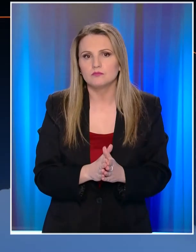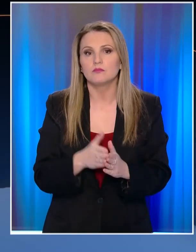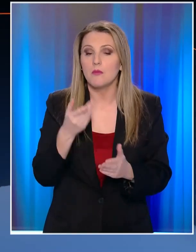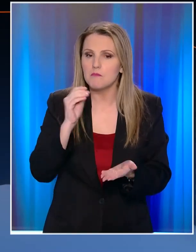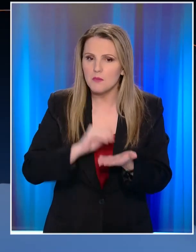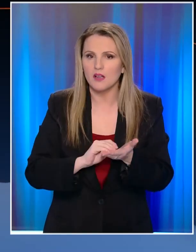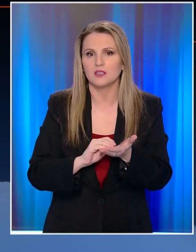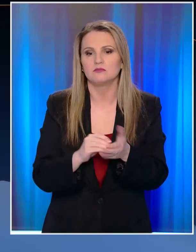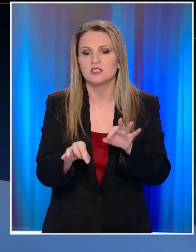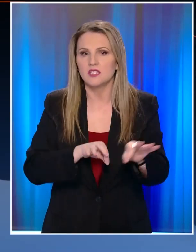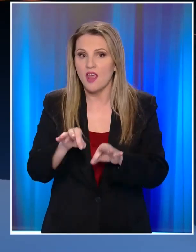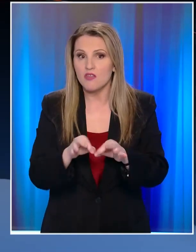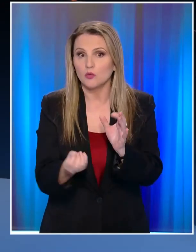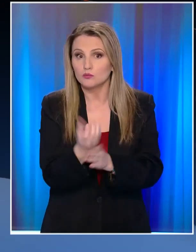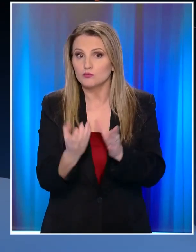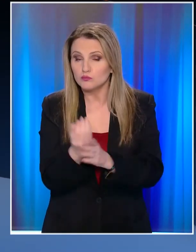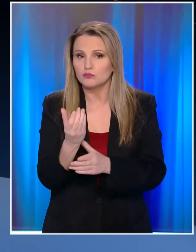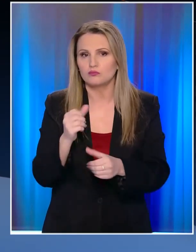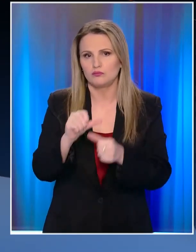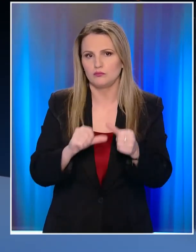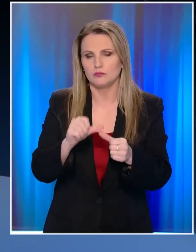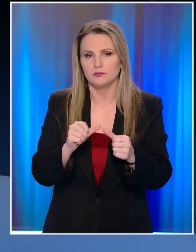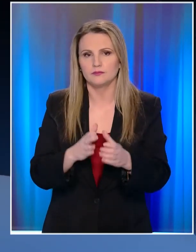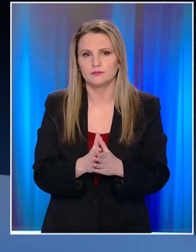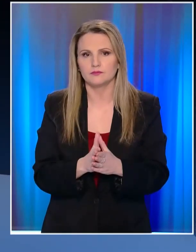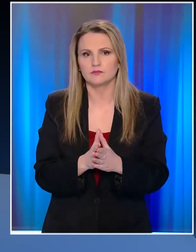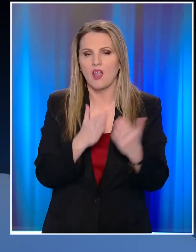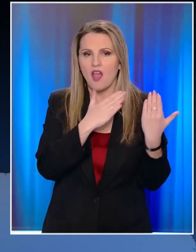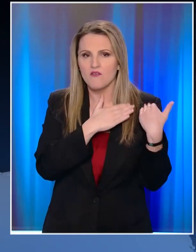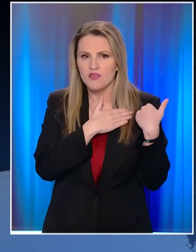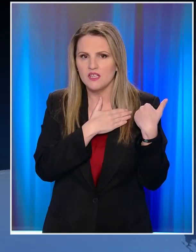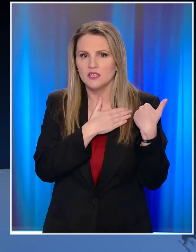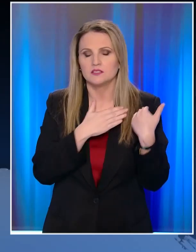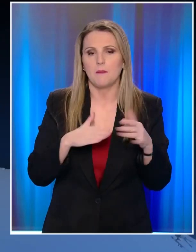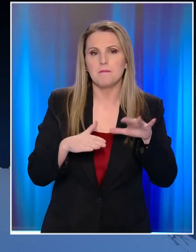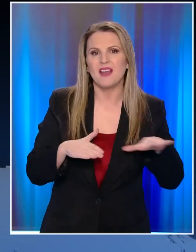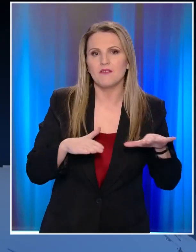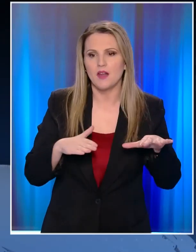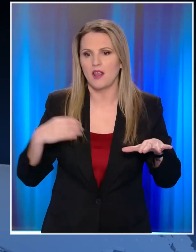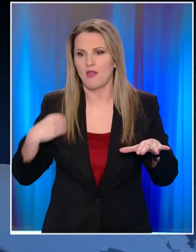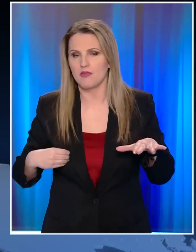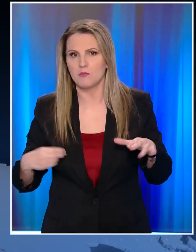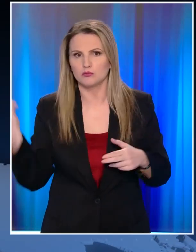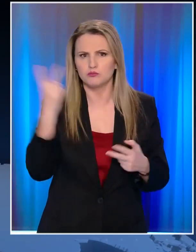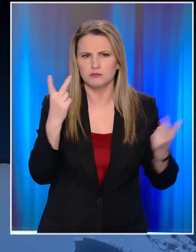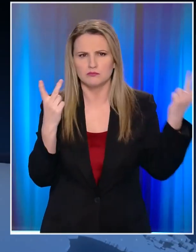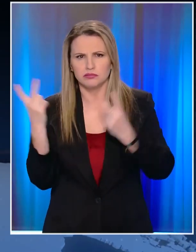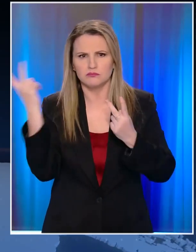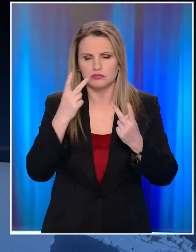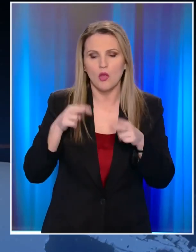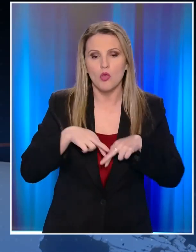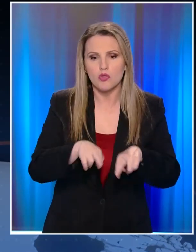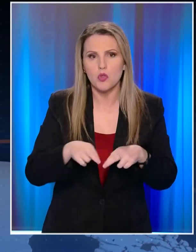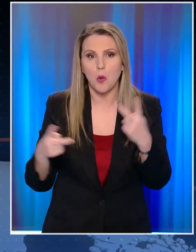αναπροσαρμόσουμε τους σχεδιασμούς μας. Με τις ευθύνες για να γίνονται μπαλάκοι από την περιφέρεια στους Δήμους για τους κλειστούς